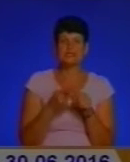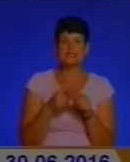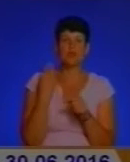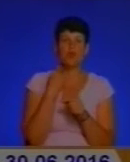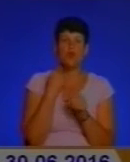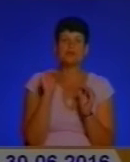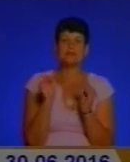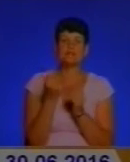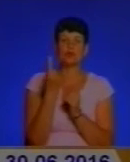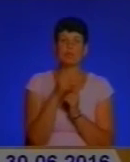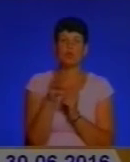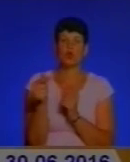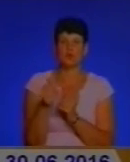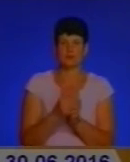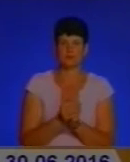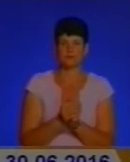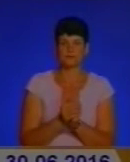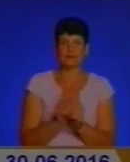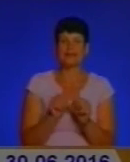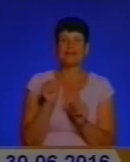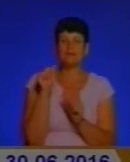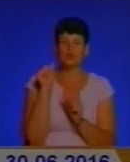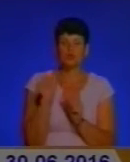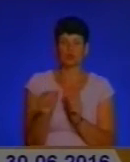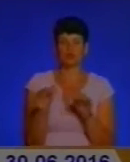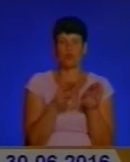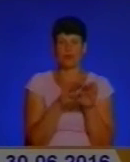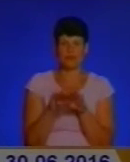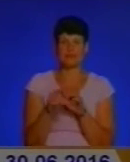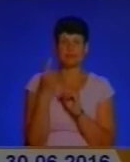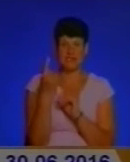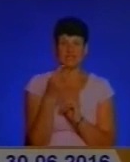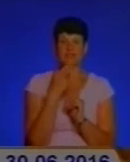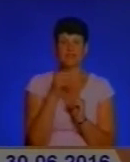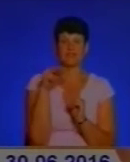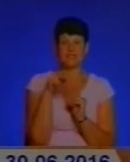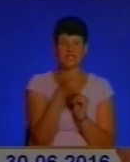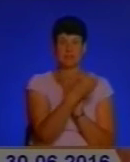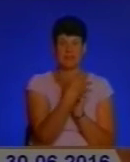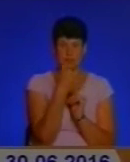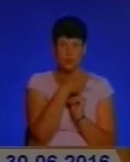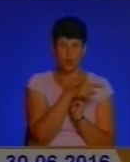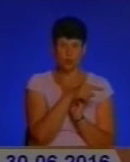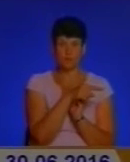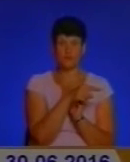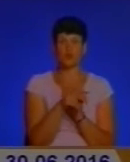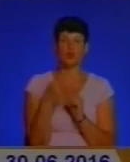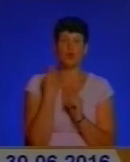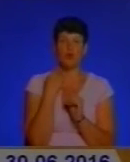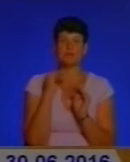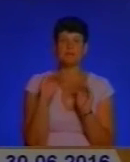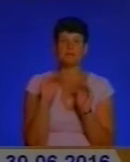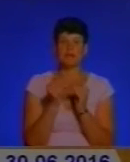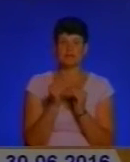зменшилась на 1 млн грн. Крім того, якщо порівняти це з 1 червня 2015 року, то заборгованість зменшилась